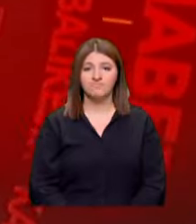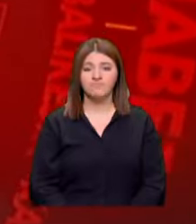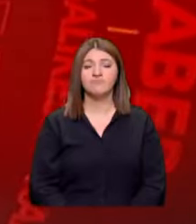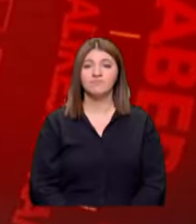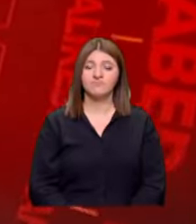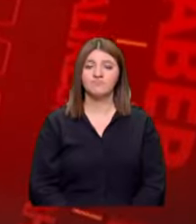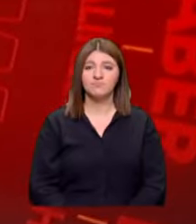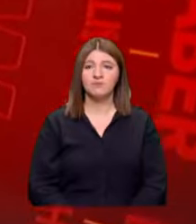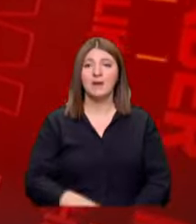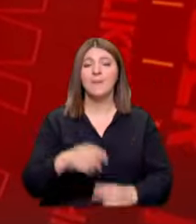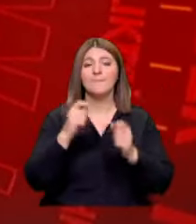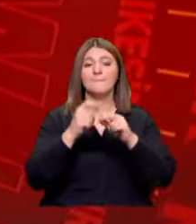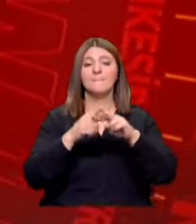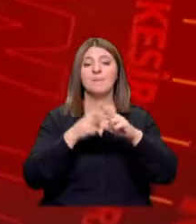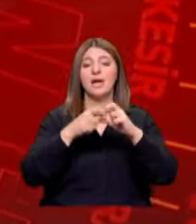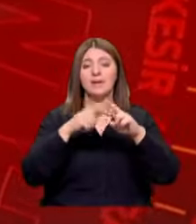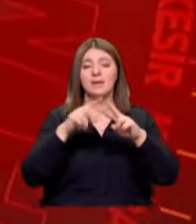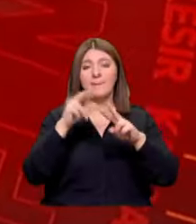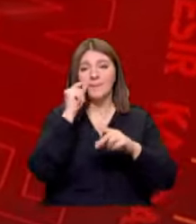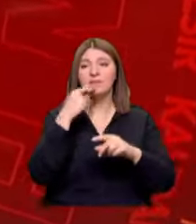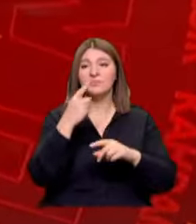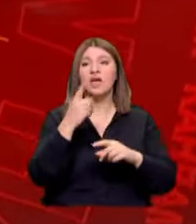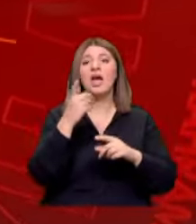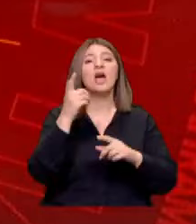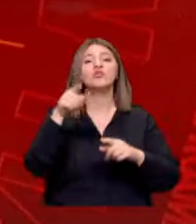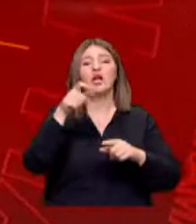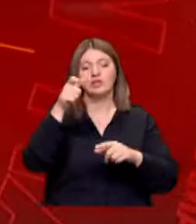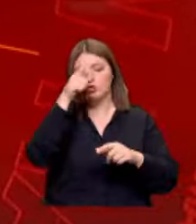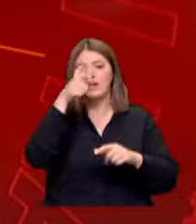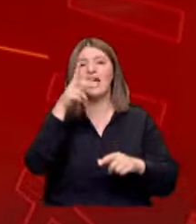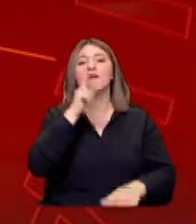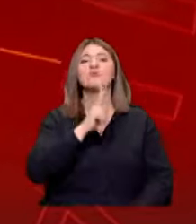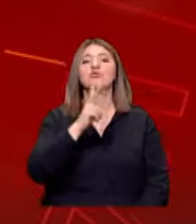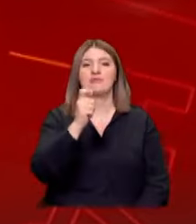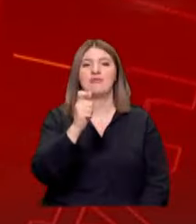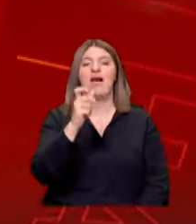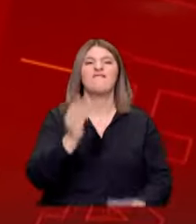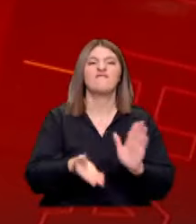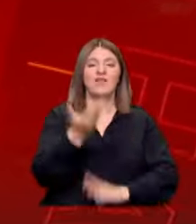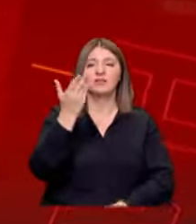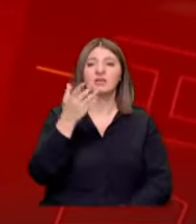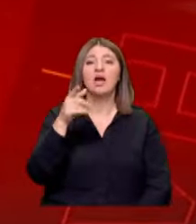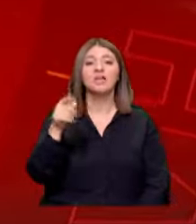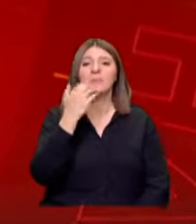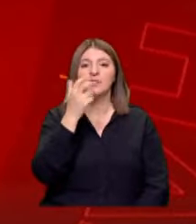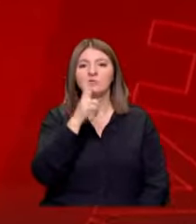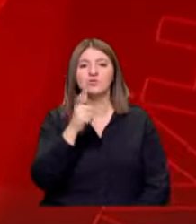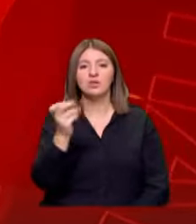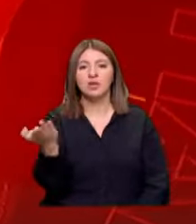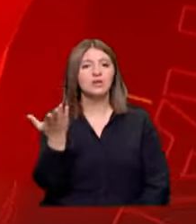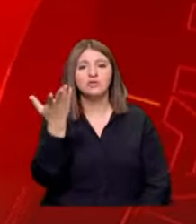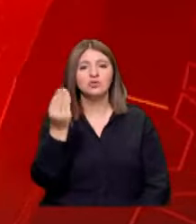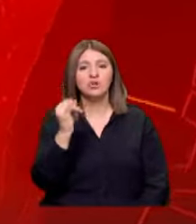Evet Bayram Bey demiş ki tedavüldeki en büyük para 200 TL 1 kilogram en ucuz peynir 300 TL Hani kötü günler geride